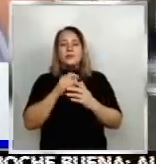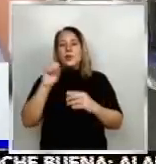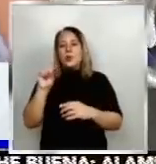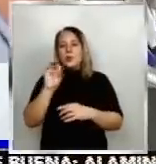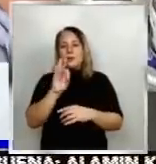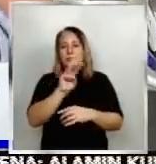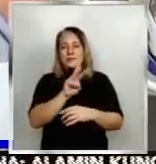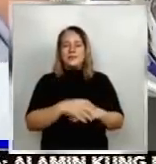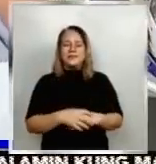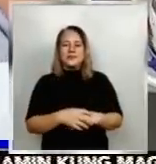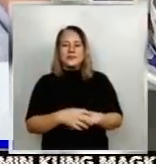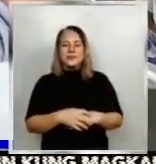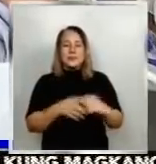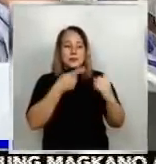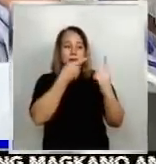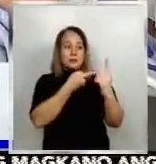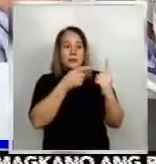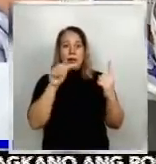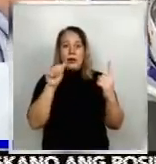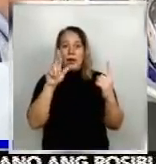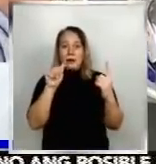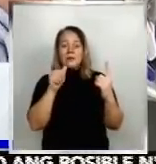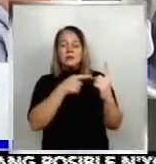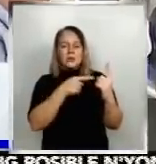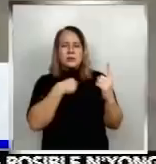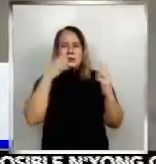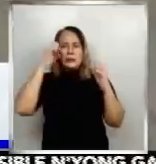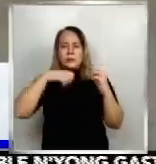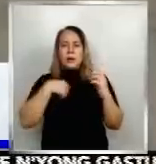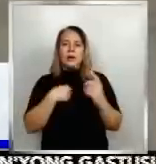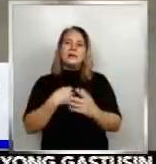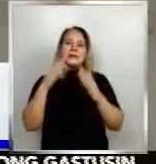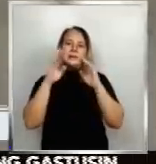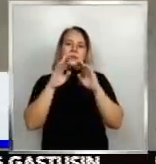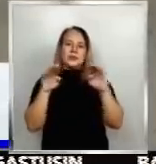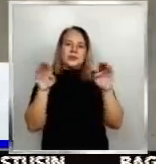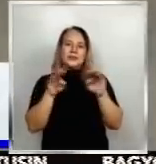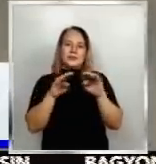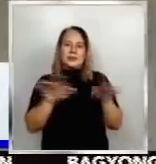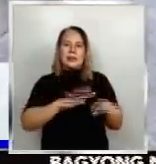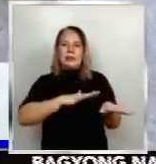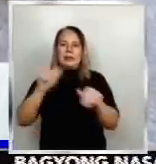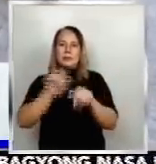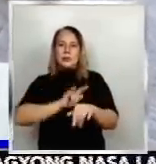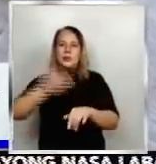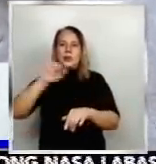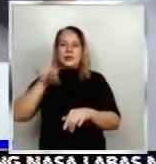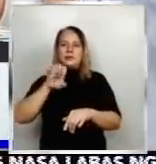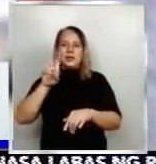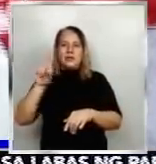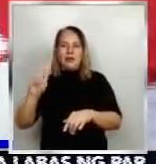Hindi inakala ni Ara Villaflor na matatapat pa sa panahon ng Pasko ang pag-alis niya papuntang Jeddah, Saudi Arabia para